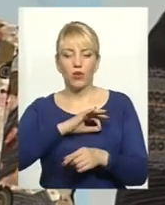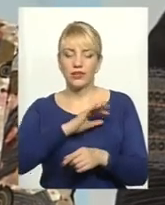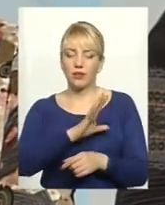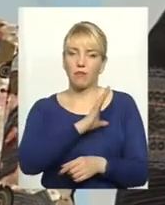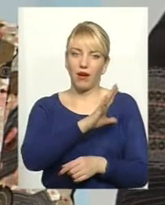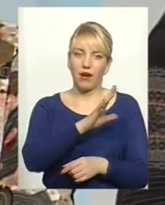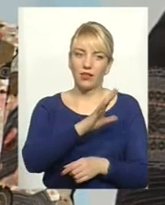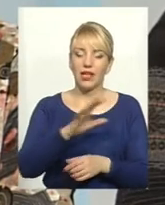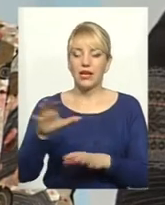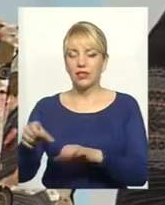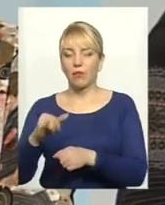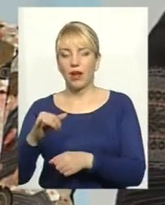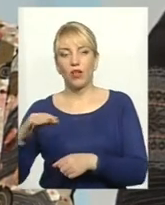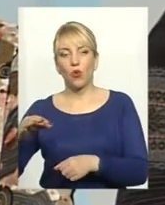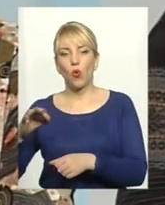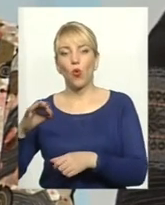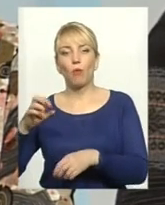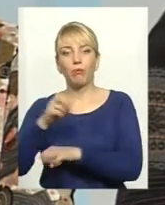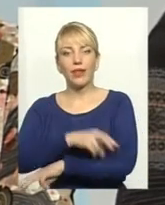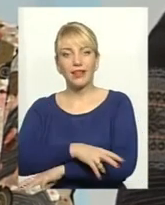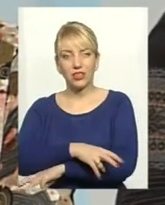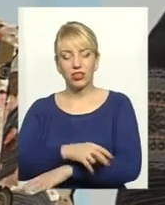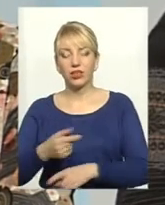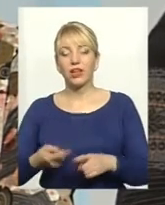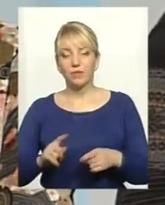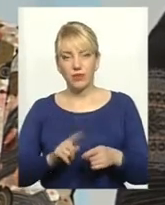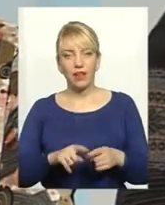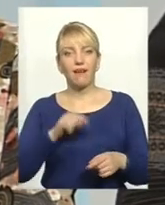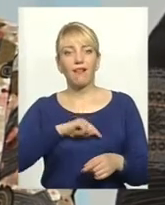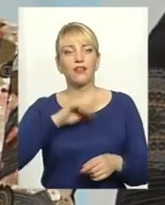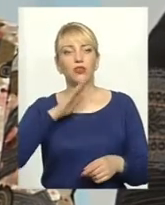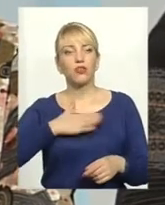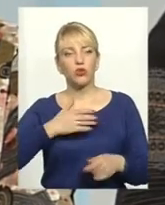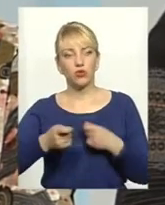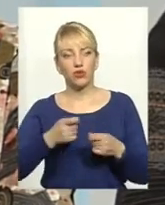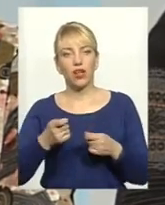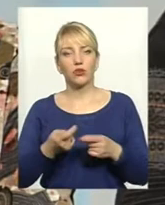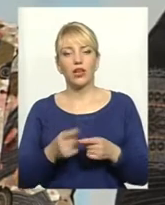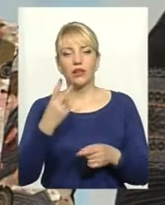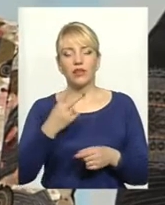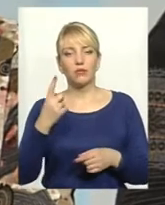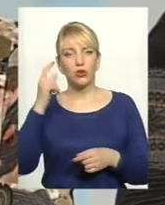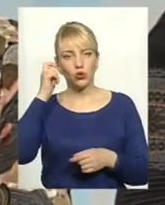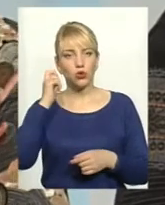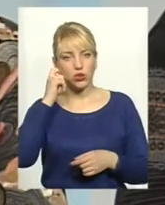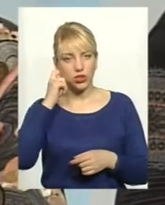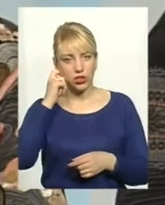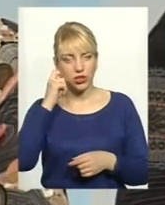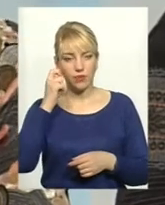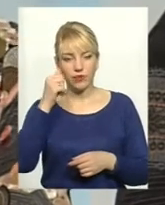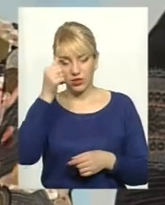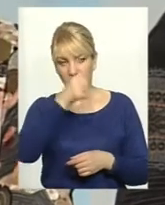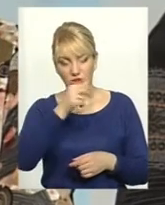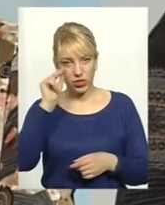це характеризує нашу владу, яка сьогодні в Києві є, за яку ми так боролися три роки тому назад. До речі, числа буде річниця цього всього, і ми